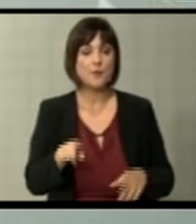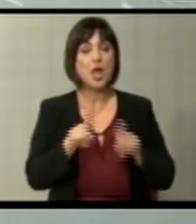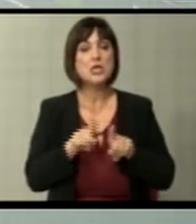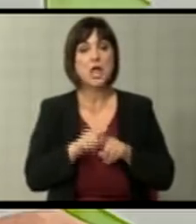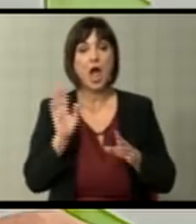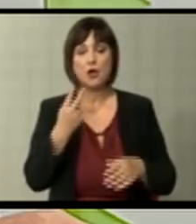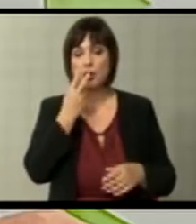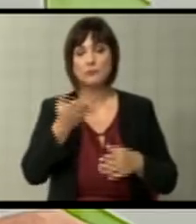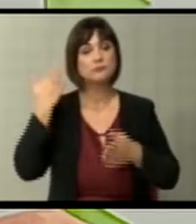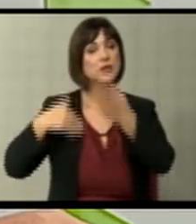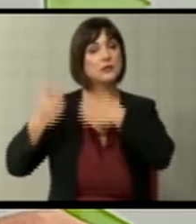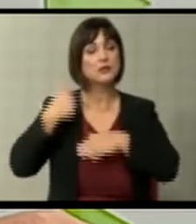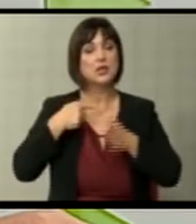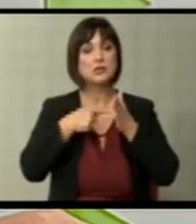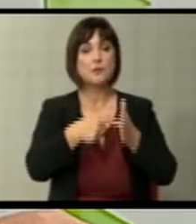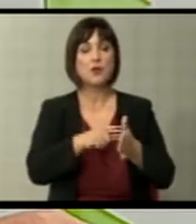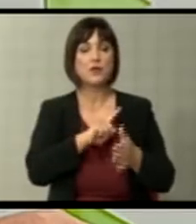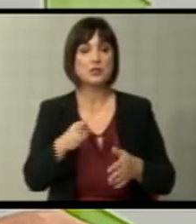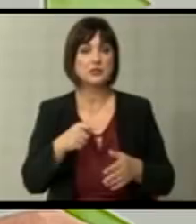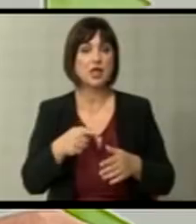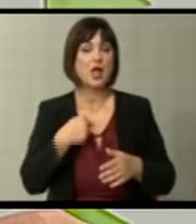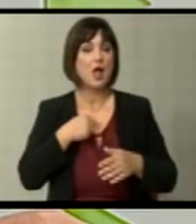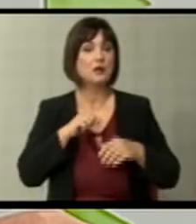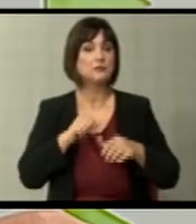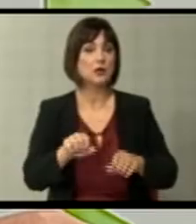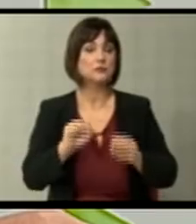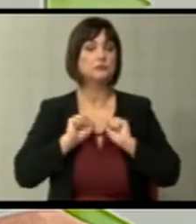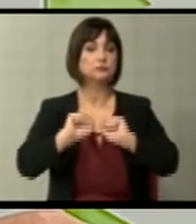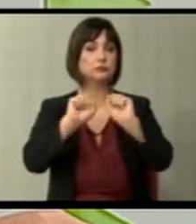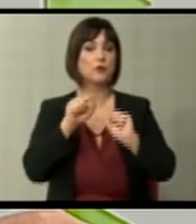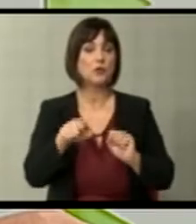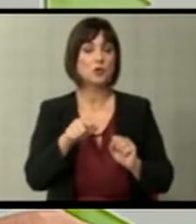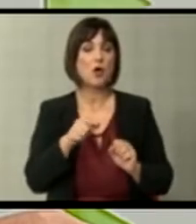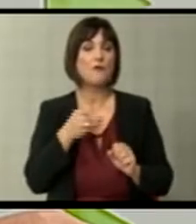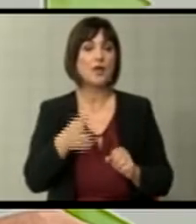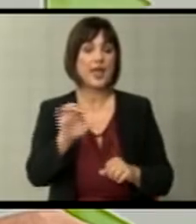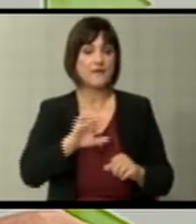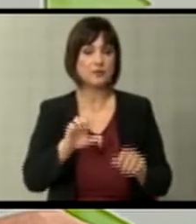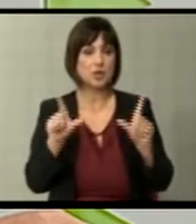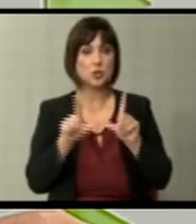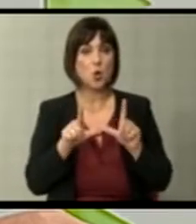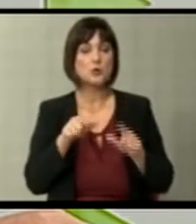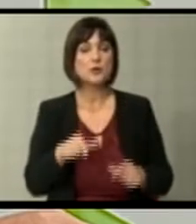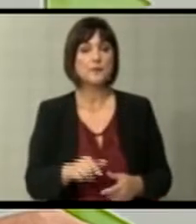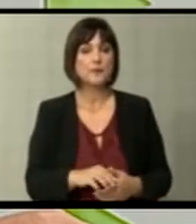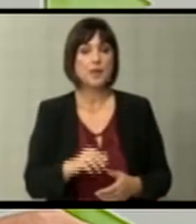исто така, ако погледнете на назад, ние сме покажале неверојатна резистентност кон одбивност према Европската Унија и